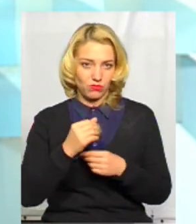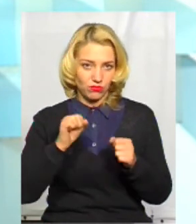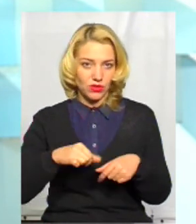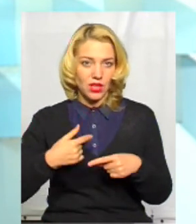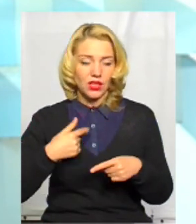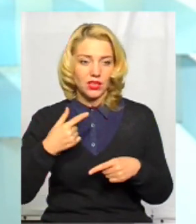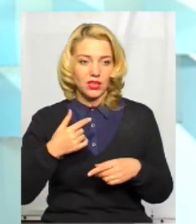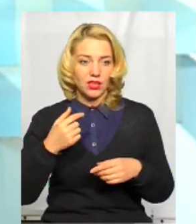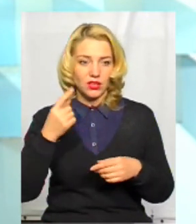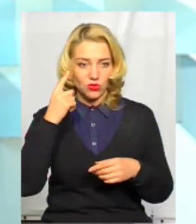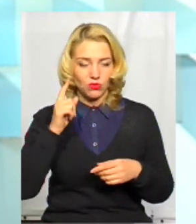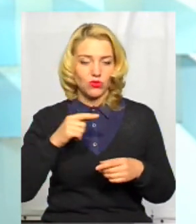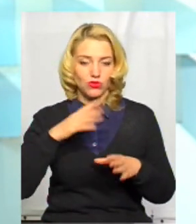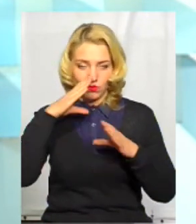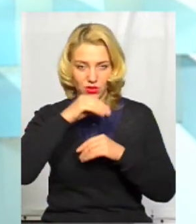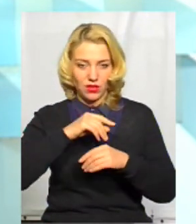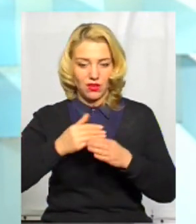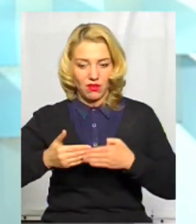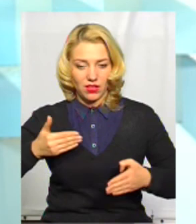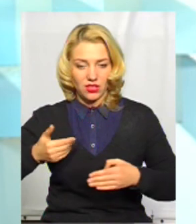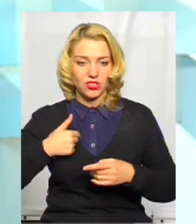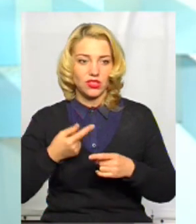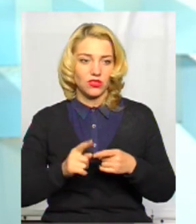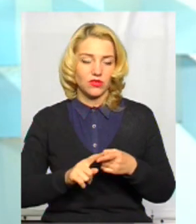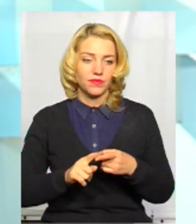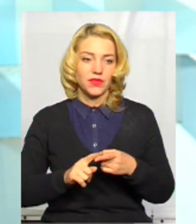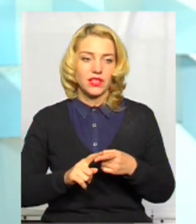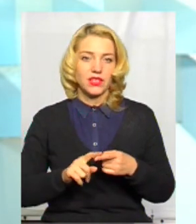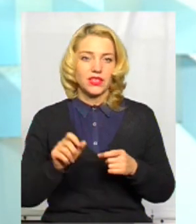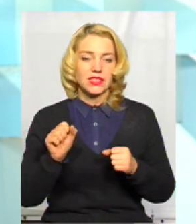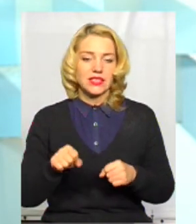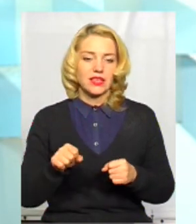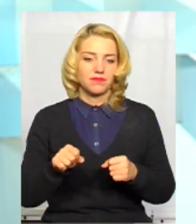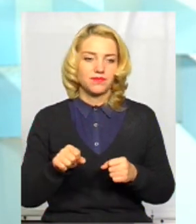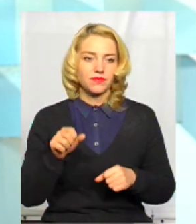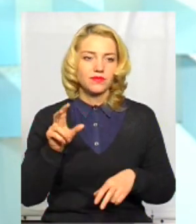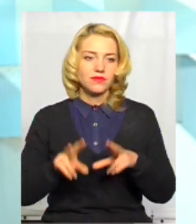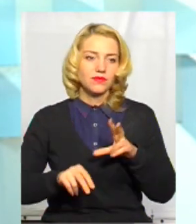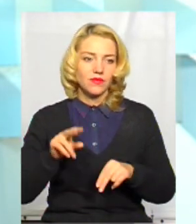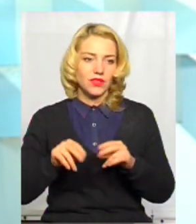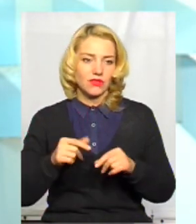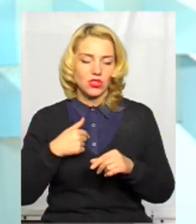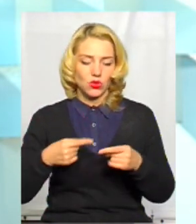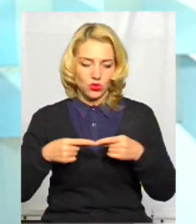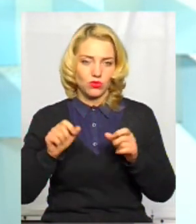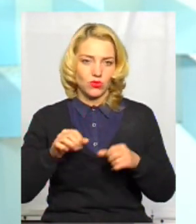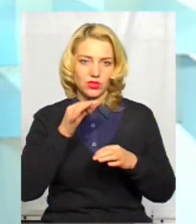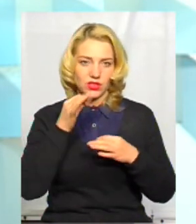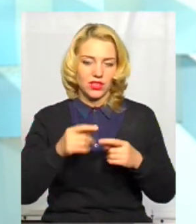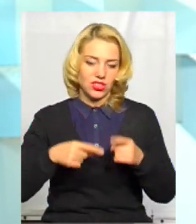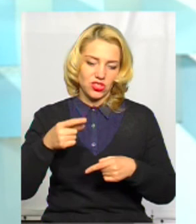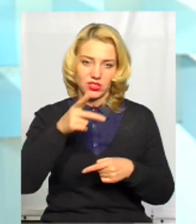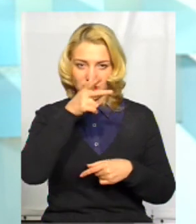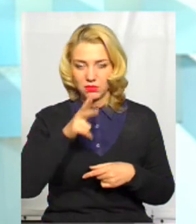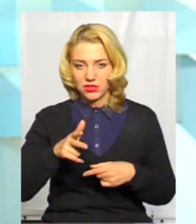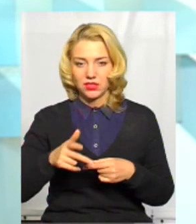і думаю, побачу це набагато раніше. Але, можливо, цих 100 днів це буде вже така риска, за якою можна буде вже точно сказати, чи впорався